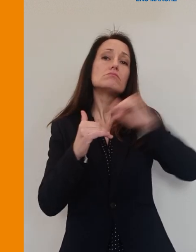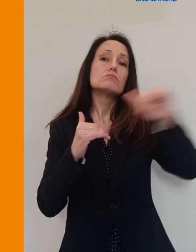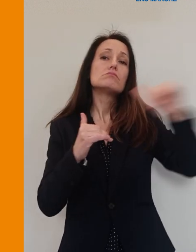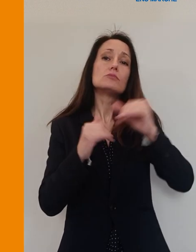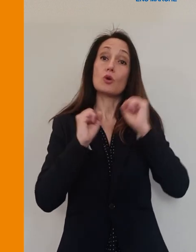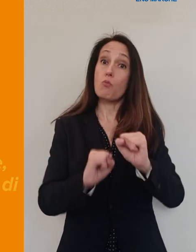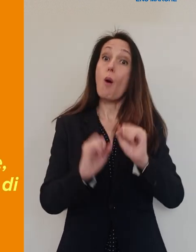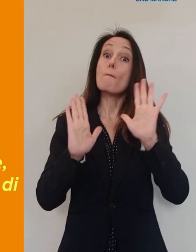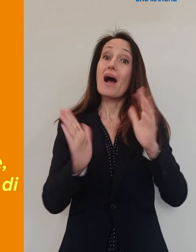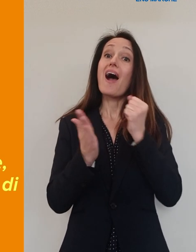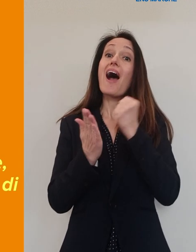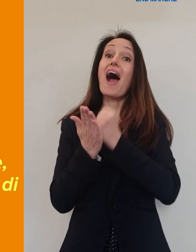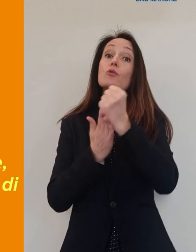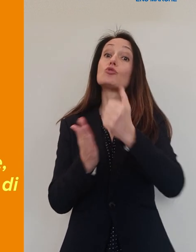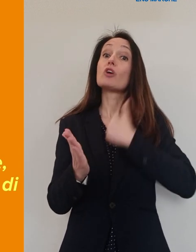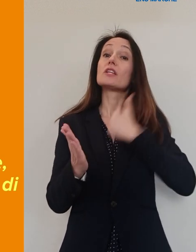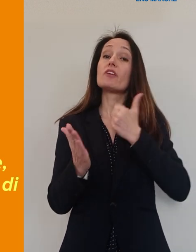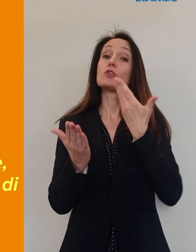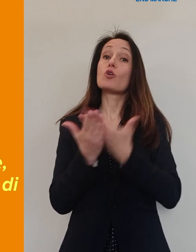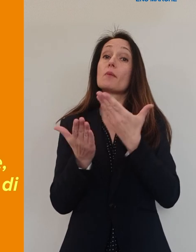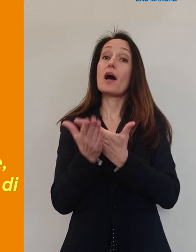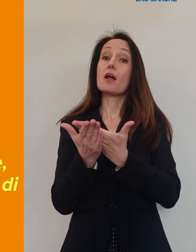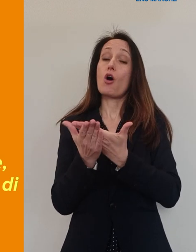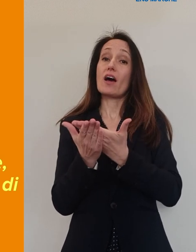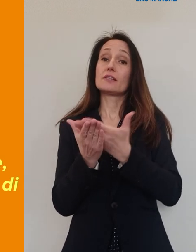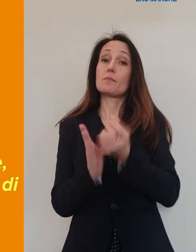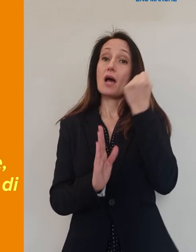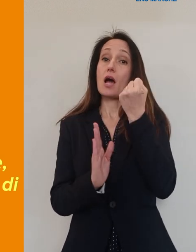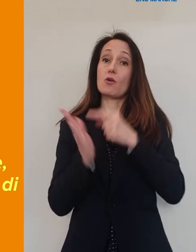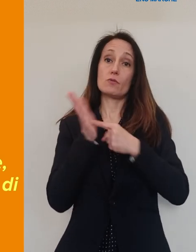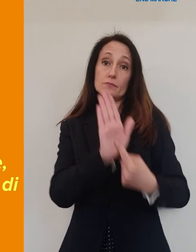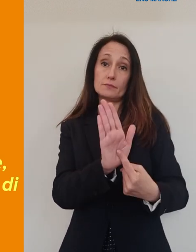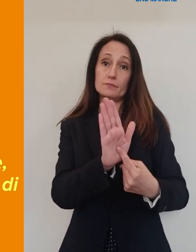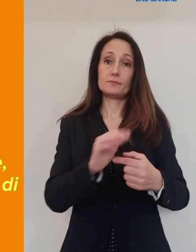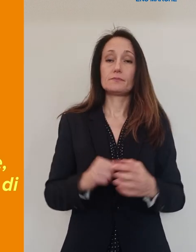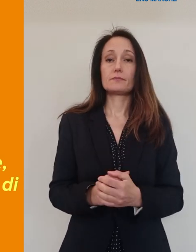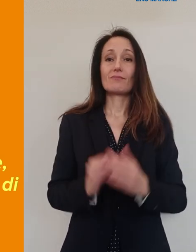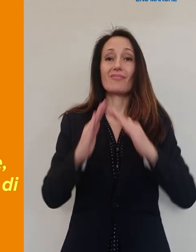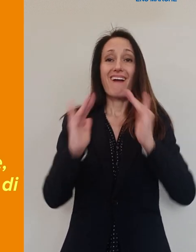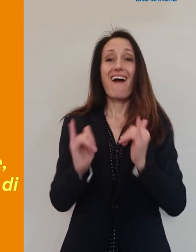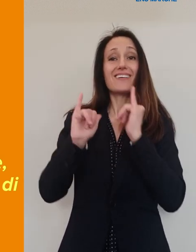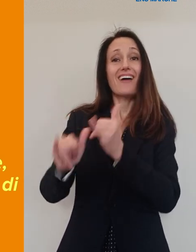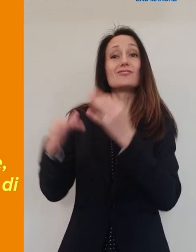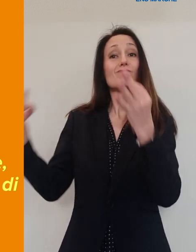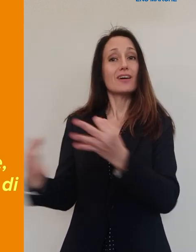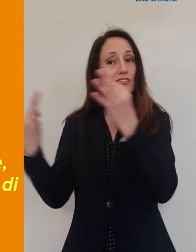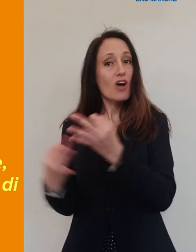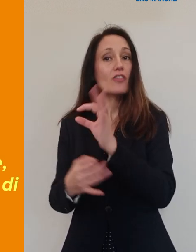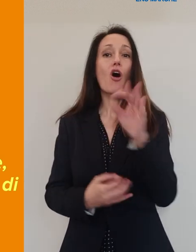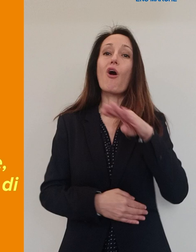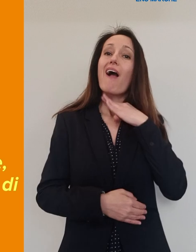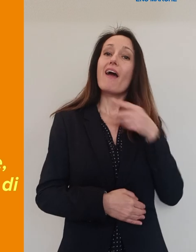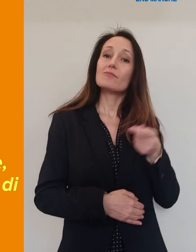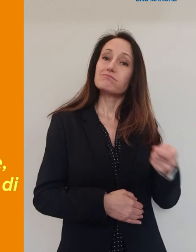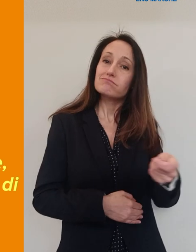spostamento. Puoi andare a fare una passeggiata o uscire con il cane, ma nei pressi della tua abitazione, scegliendo